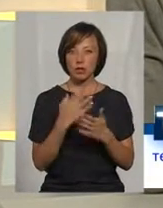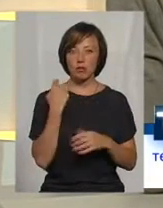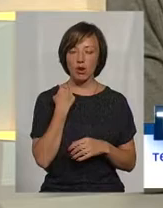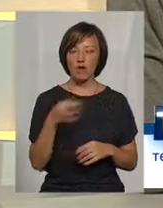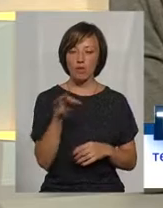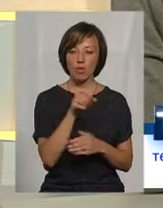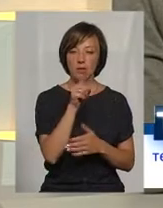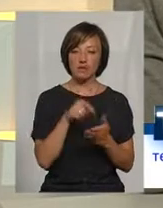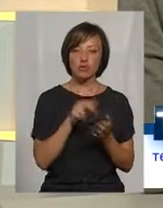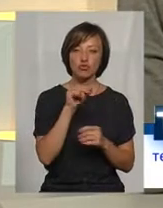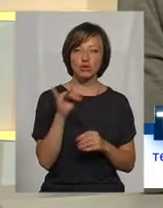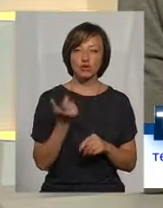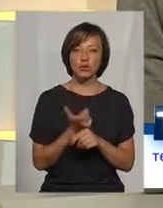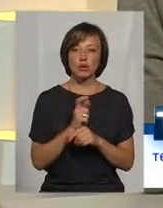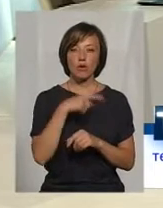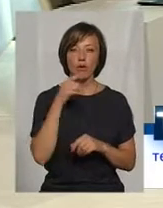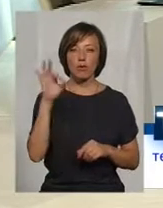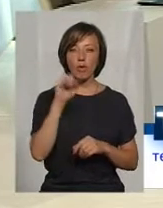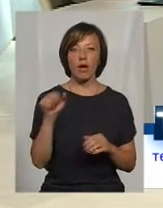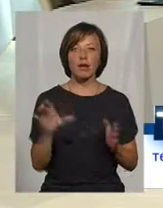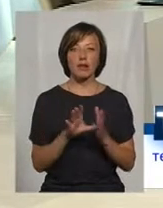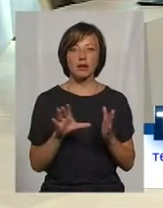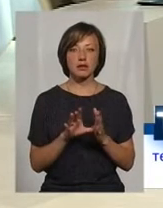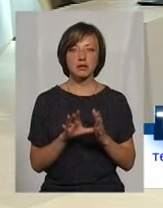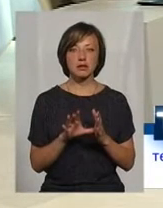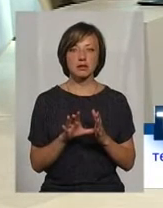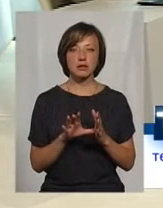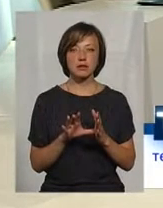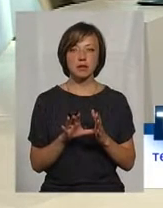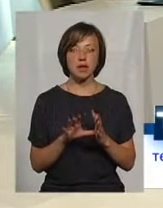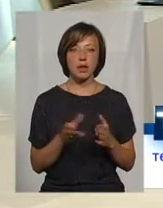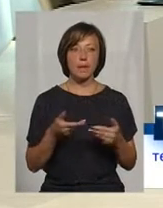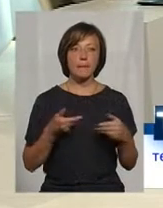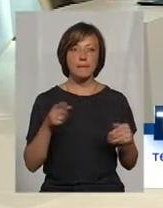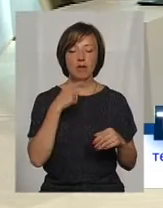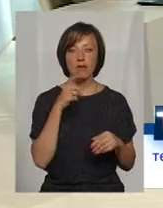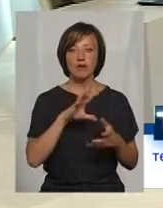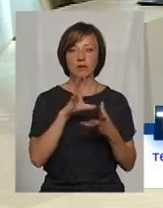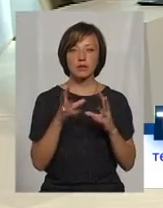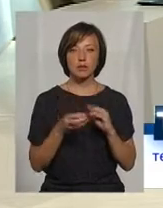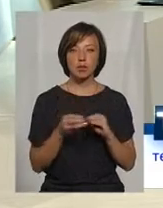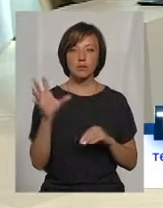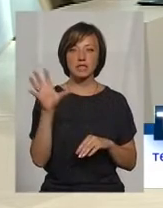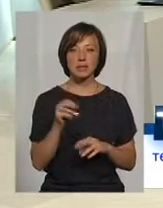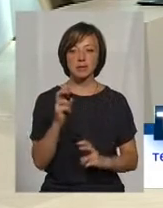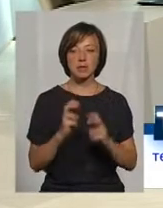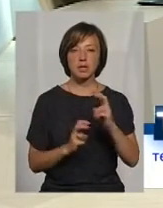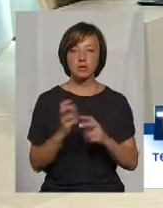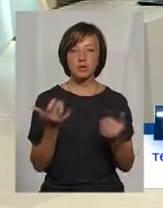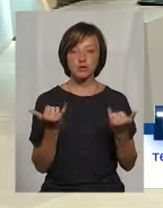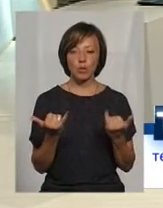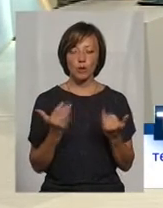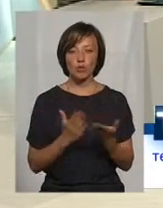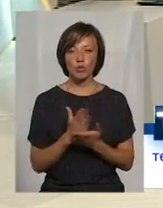в області? Чи ми говоримо більше все-таки про енергетичні? Ні, ми говоримо в цілому про всі підприємства, які надають сьогодні